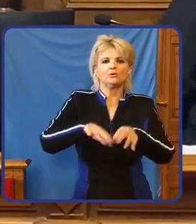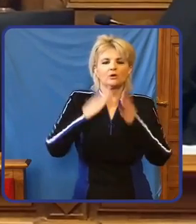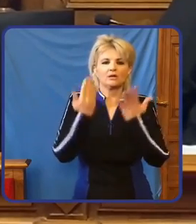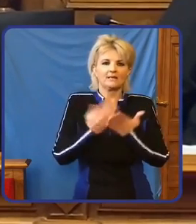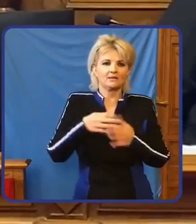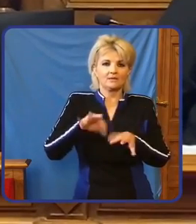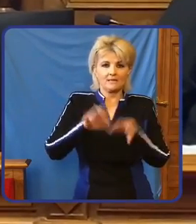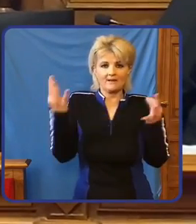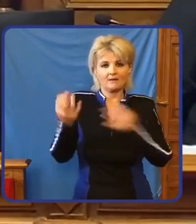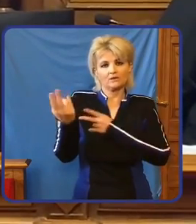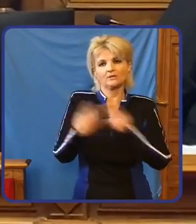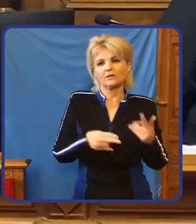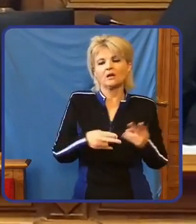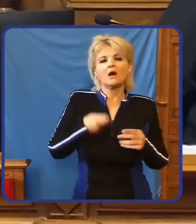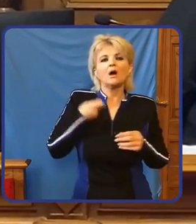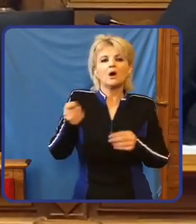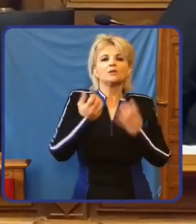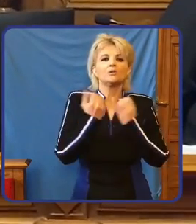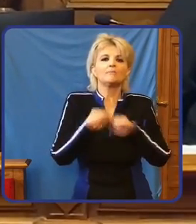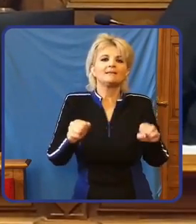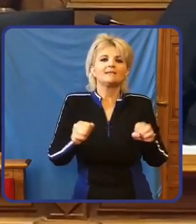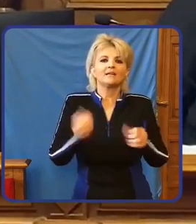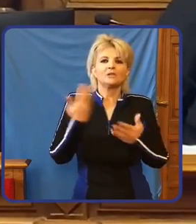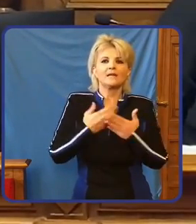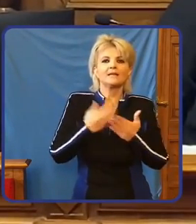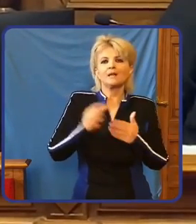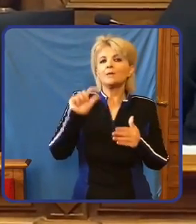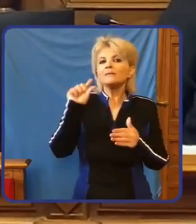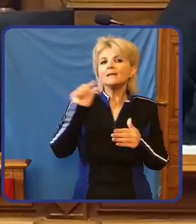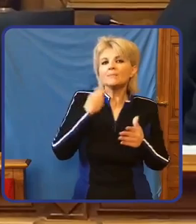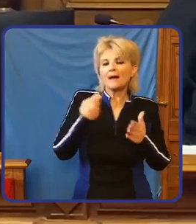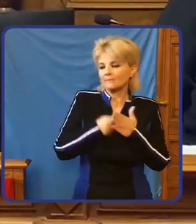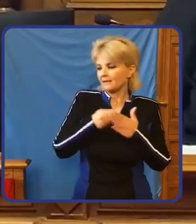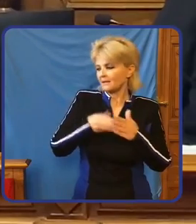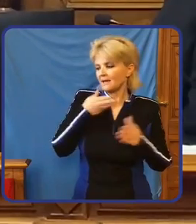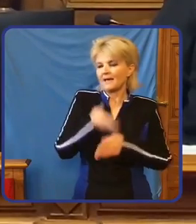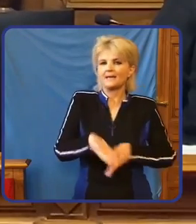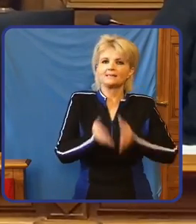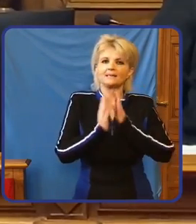Ahhoz kértünk támogatást, hogy adómentes legyen a miniválbér. Ehhez.